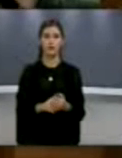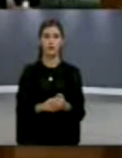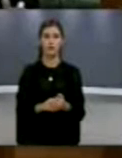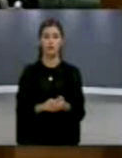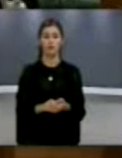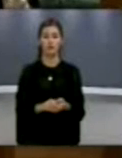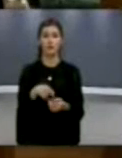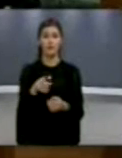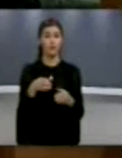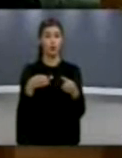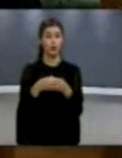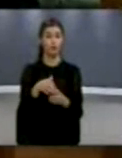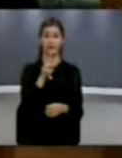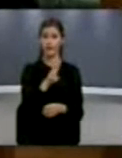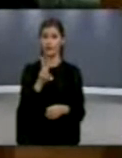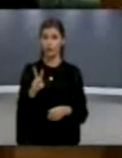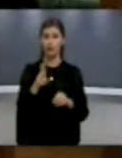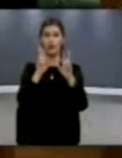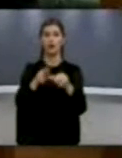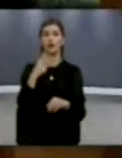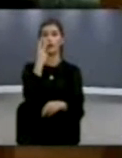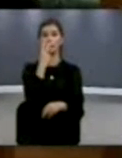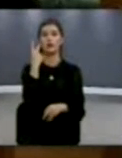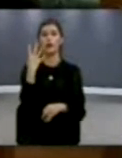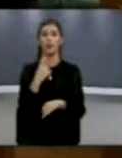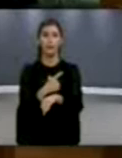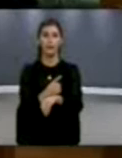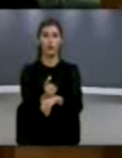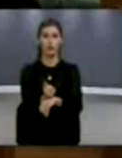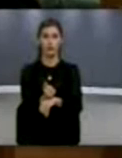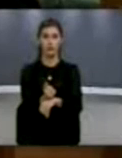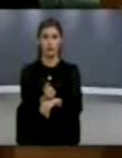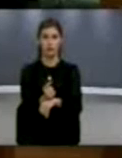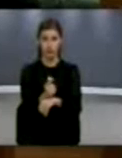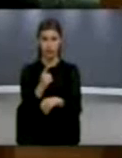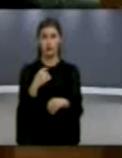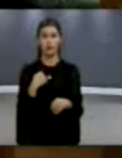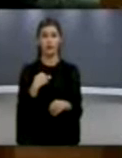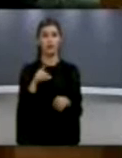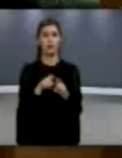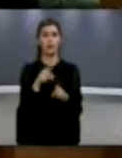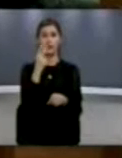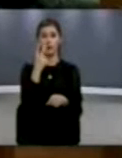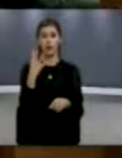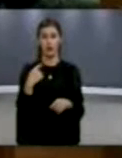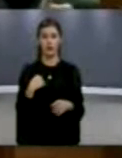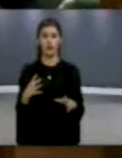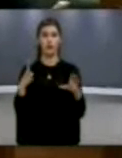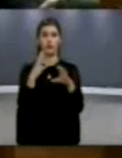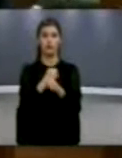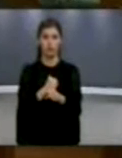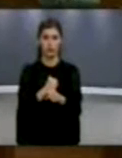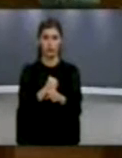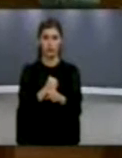Levizia vetëvendusje, levizia vetëvendusje i ko 24 minuta. Pa u bërë 24 minuta, mos më ndërpreni fjallën, edhe mos ne